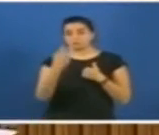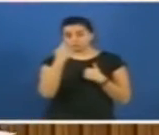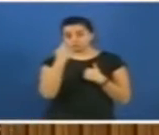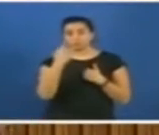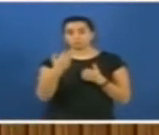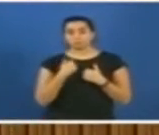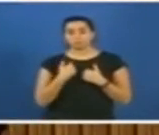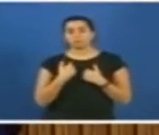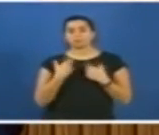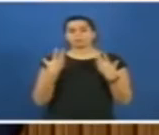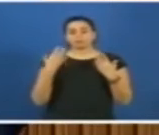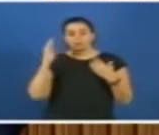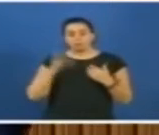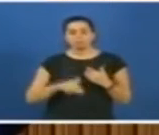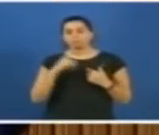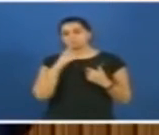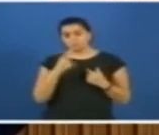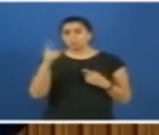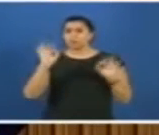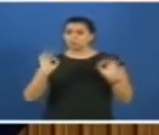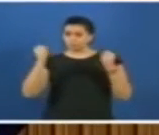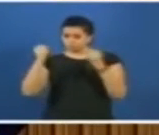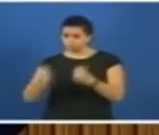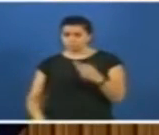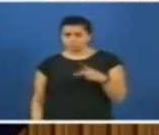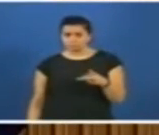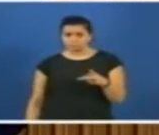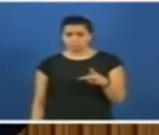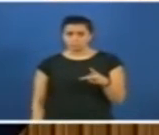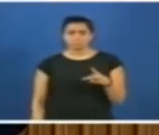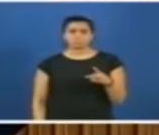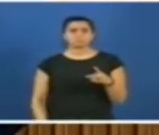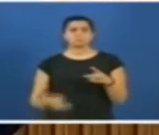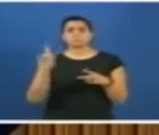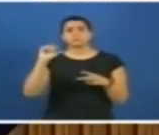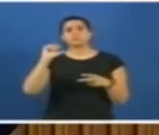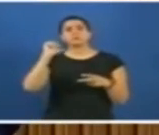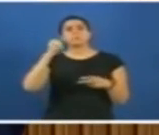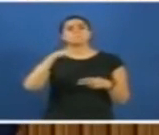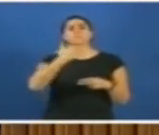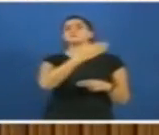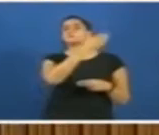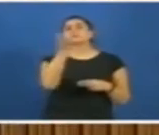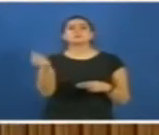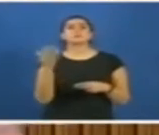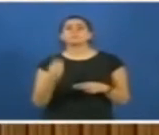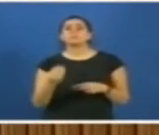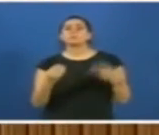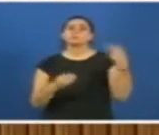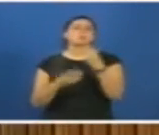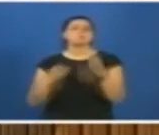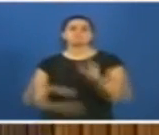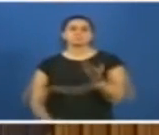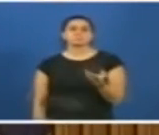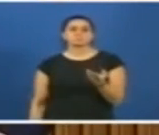Beni aldattılar dedikten sonra o makamda oturabilir mi? Yarın başka birisi gelip seni aldatsa ne olacak?